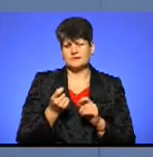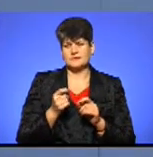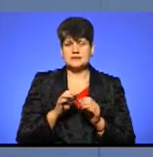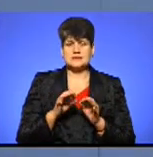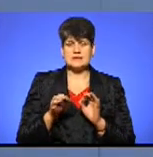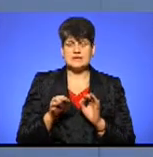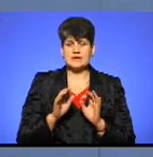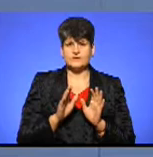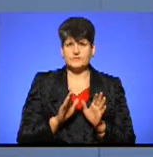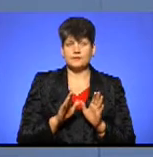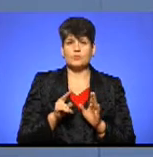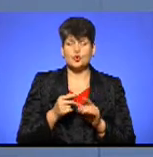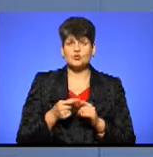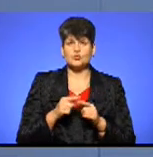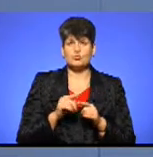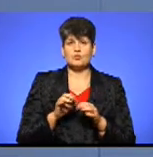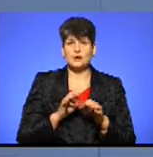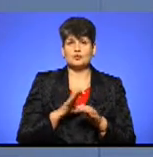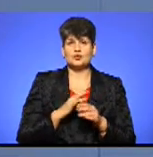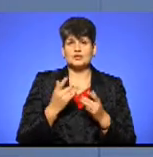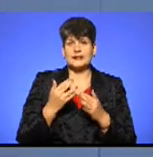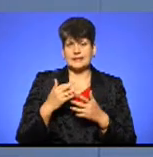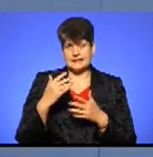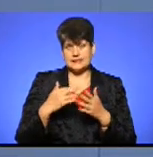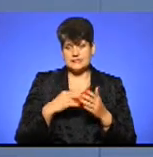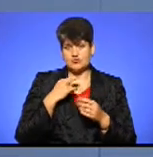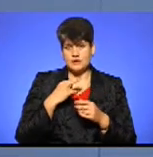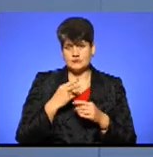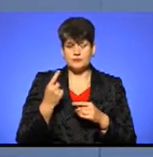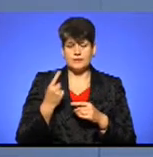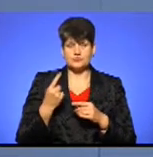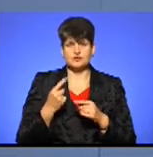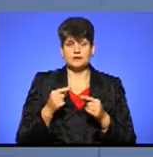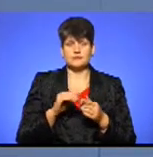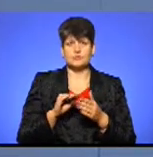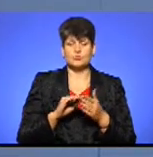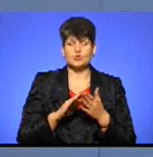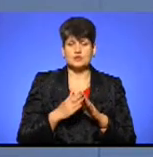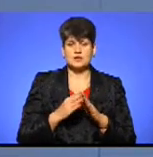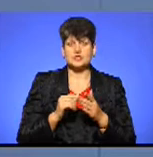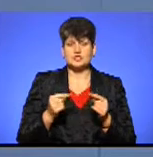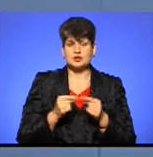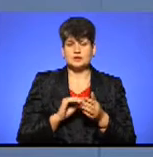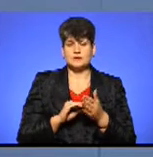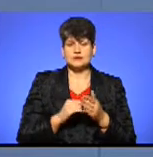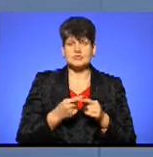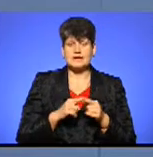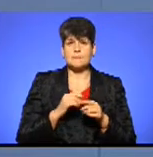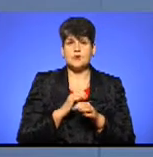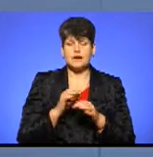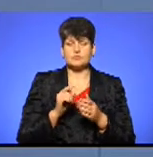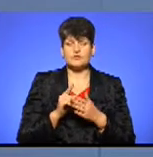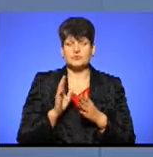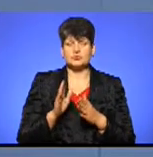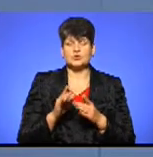коментарі, тому що по даному проєкту було кілька зауважень. В першу чергу, в положенні чітко прописано, що проєкт повинен бути реалізований в межах одного року, і він не